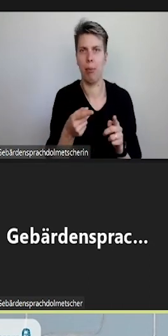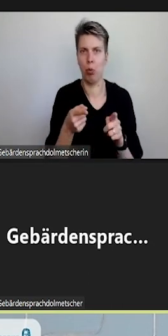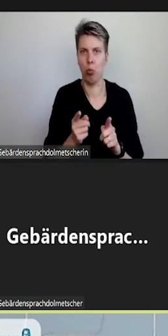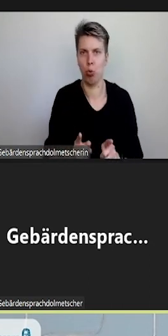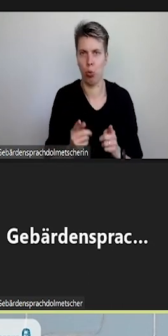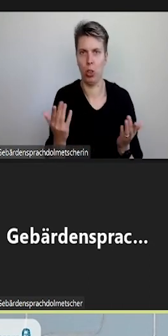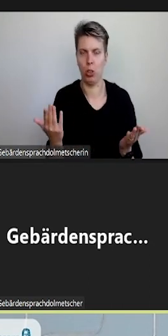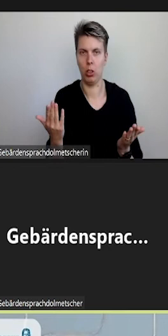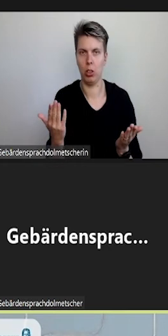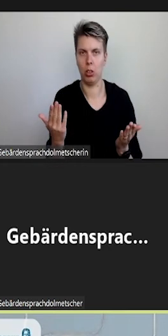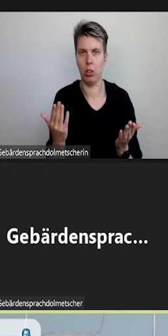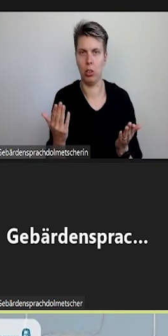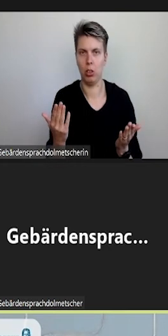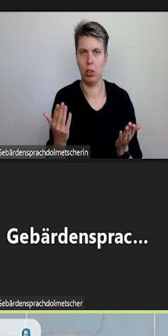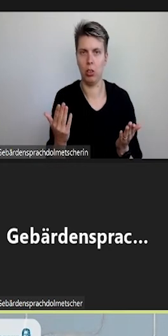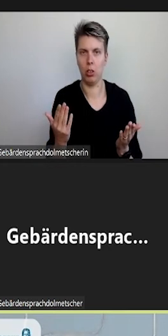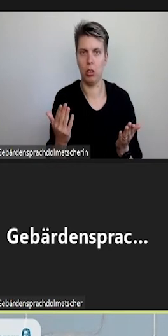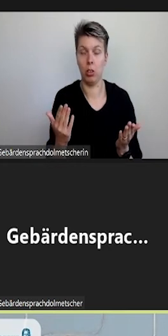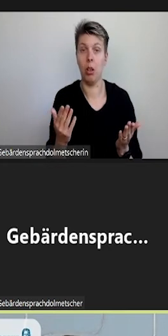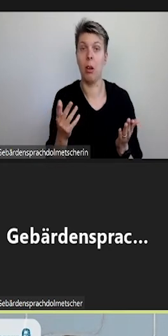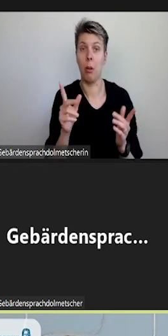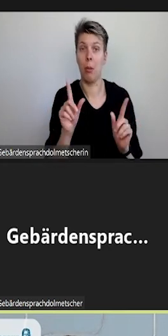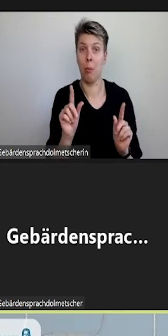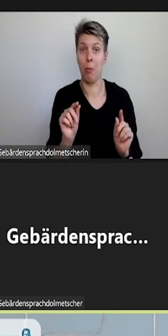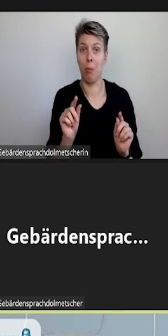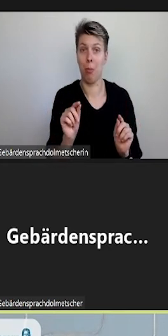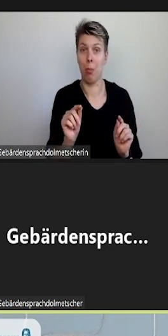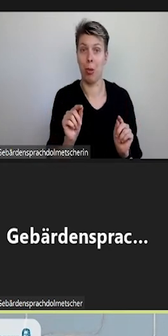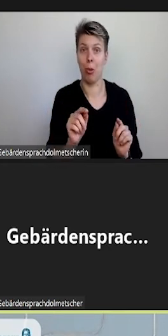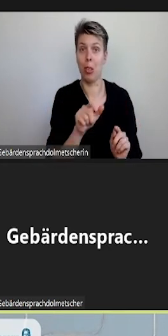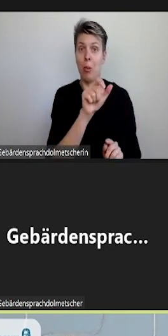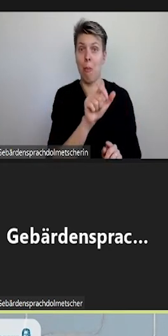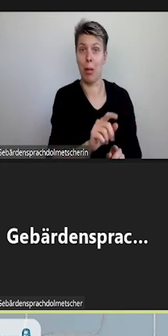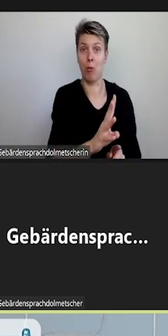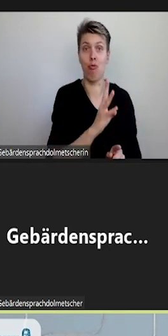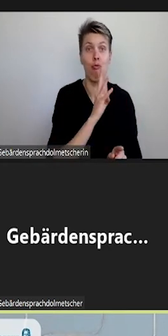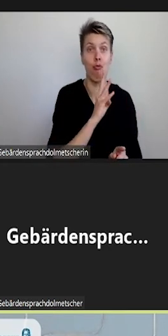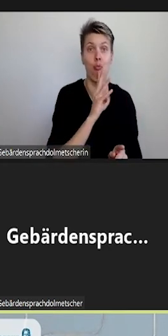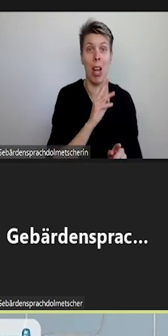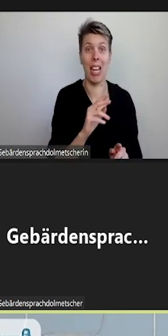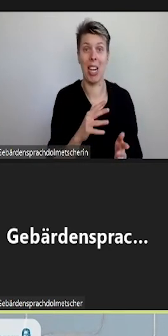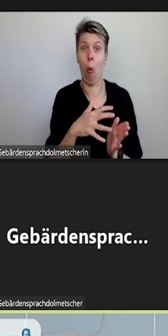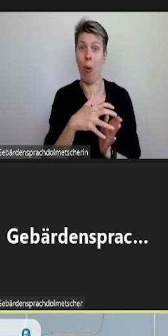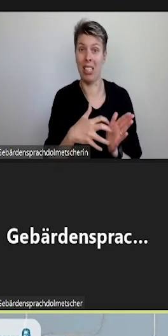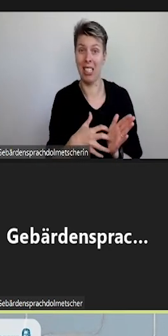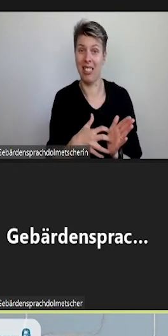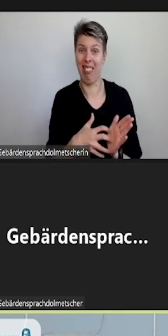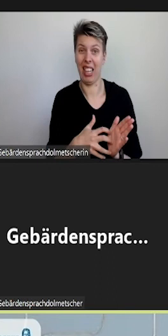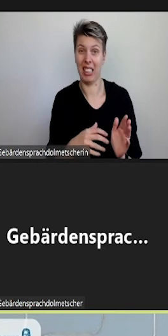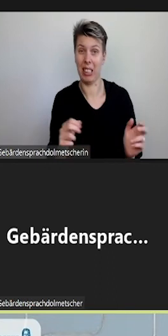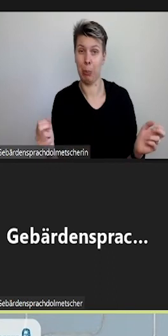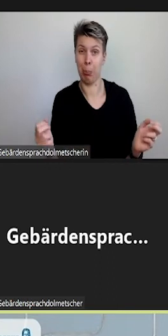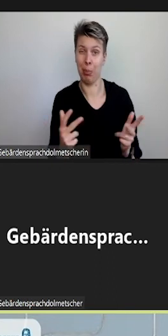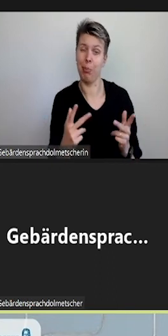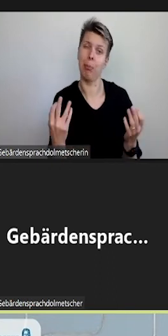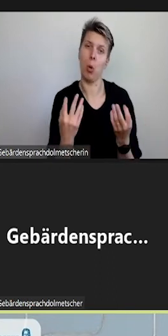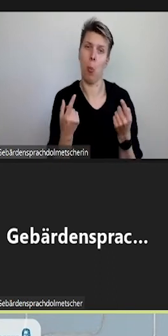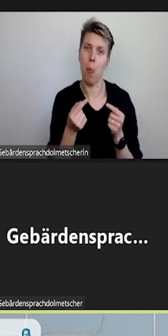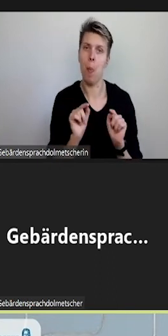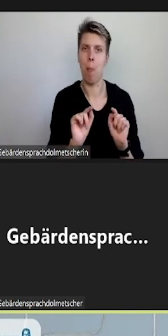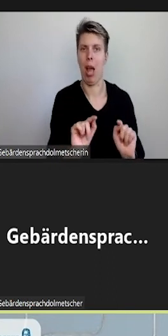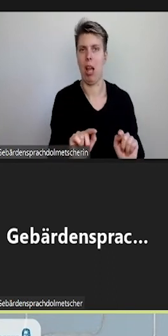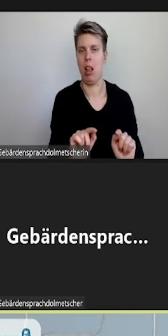zum Lesen im Untertitel steht und das, was im Video gesprochen wird, dass es gleichzeitig erscheint. Dabei